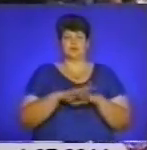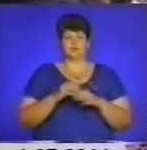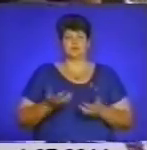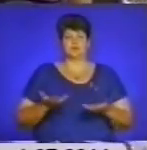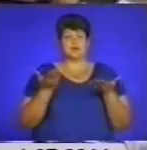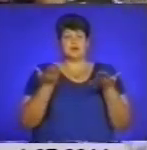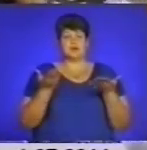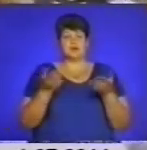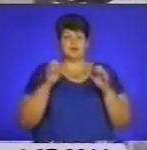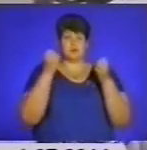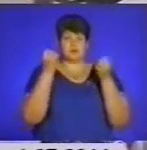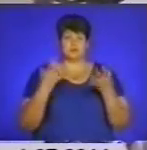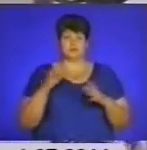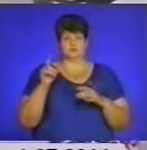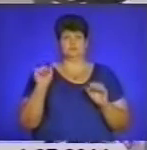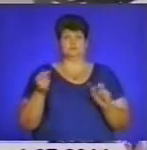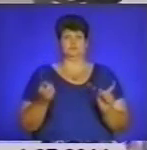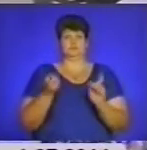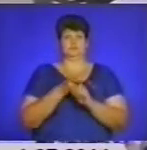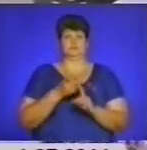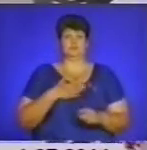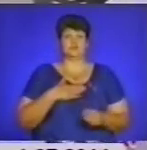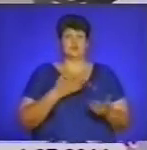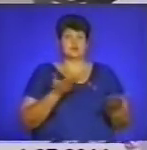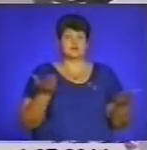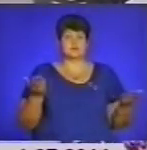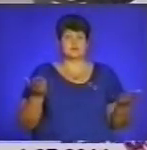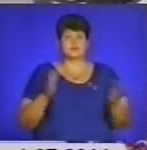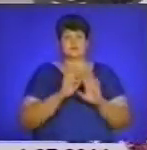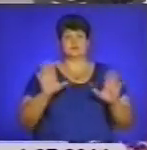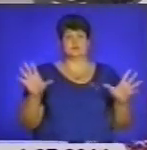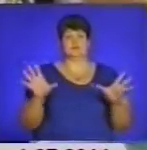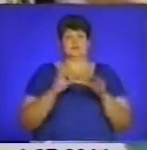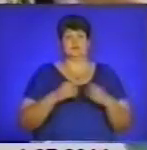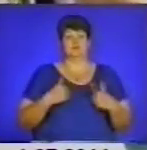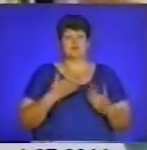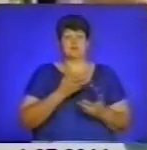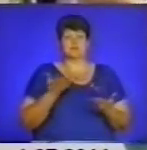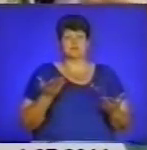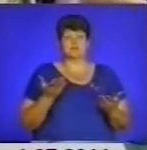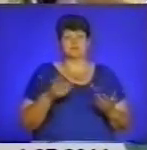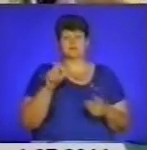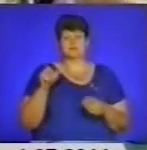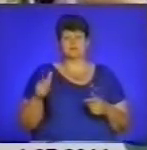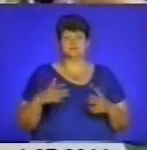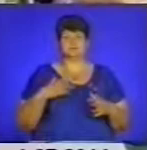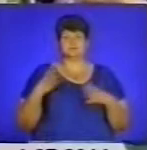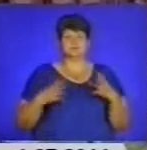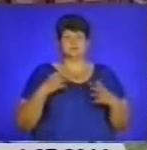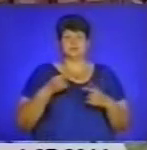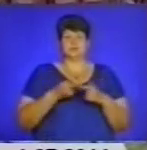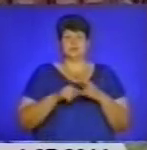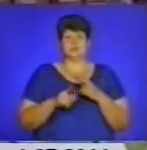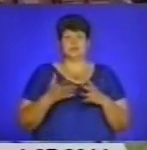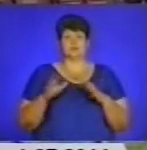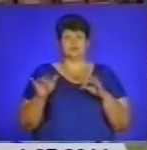всі перехожі могли долучитися до нас і поспівати разом з нами. Перехожі в захопленні від такого заходу.